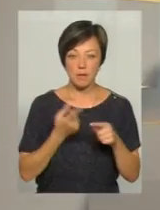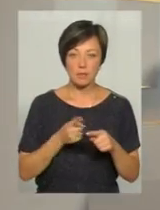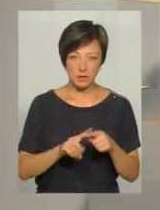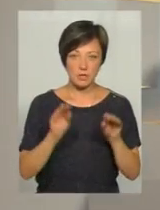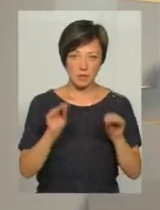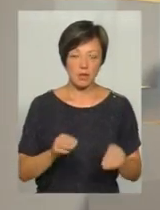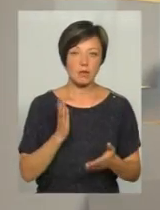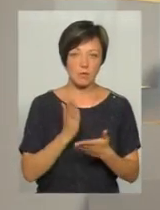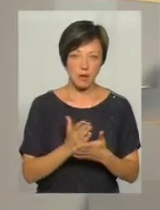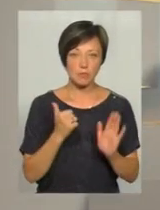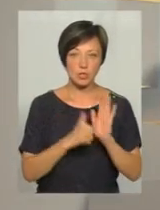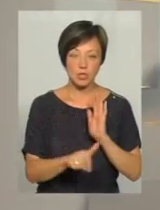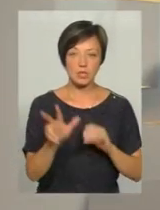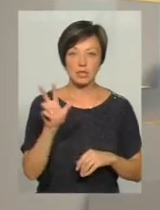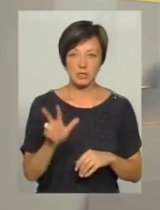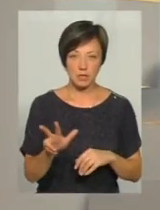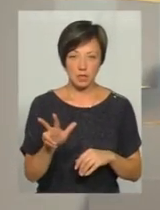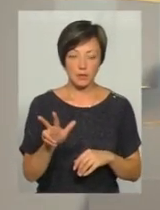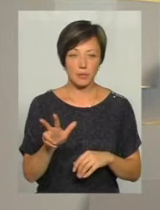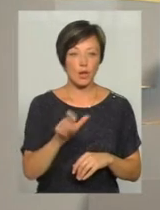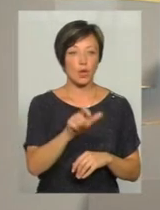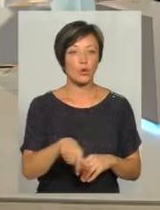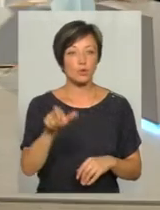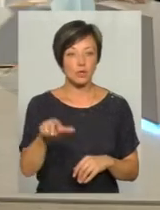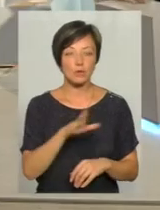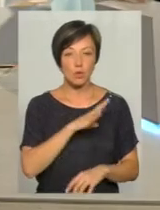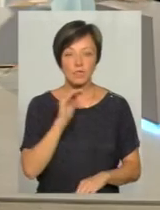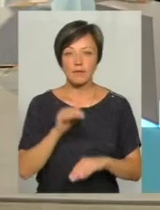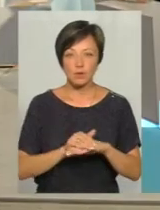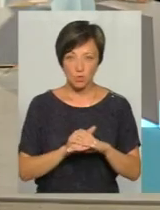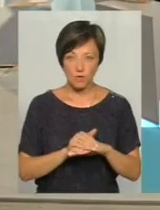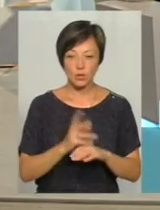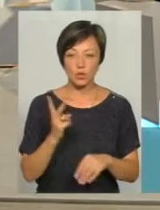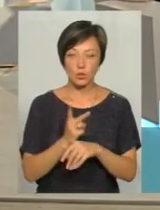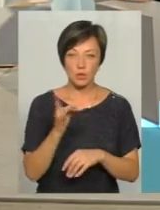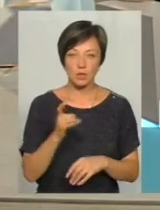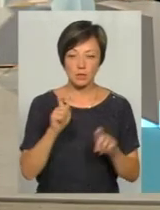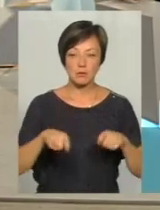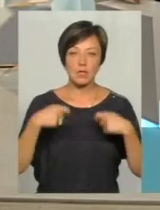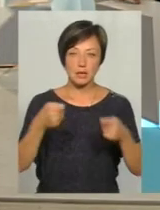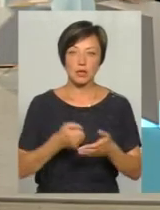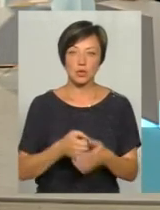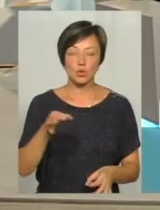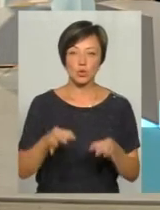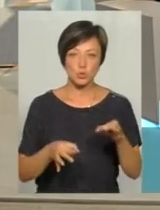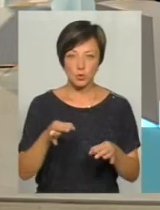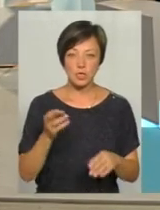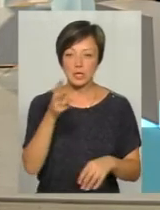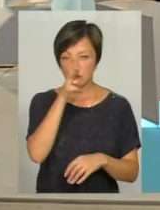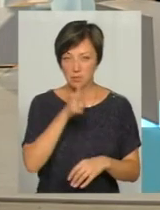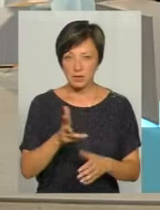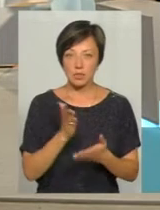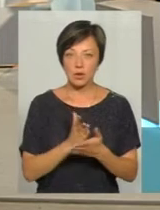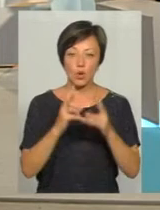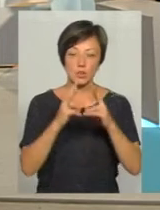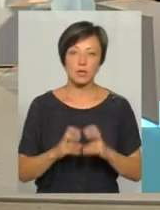дані маємо, що 63 людини було зафіксовано, які в другій сілі. І передали до суду. У суду є три місяці, щоб